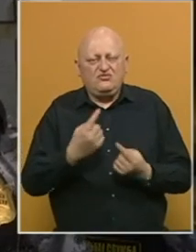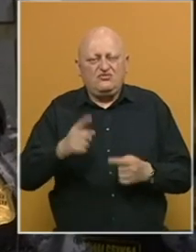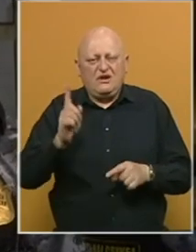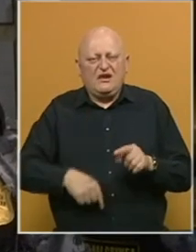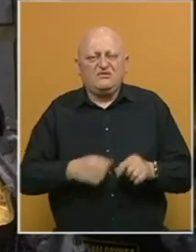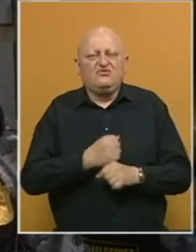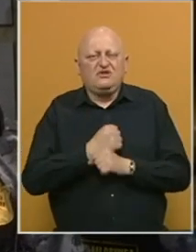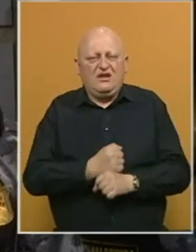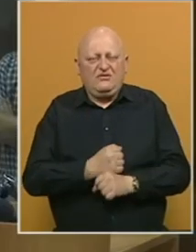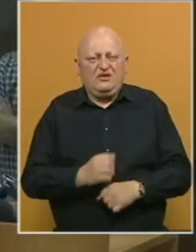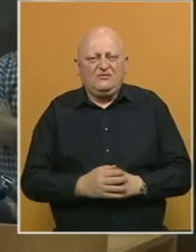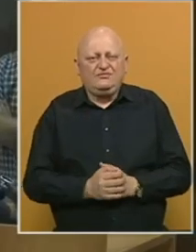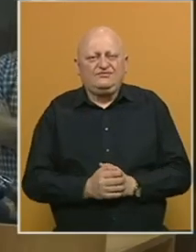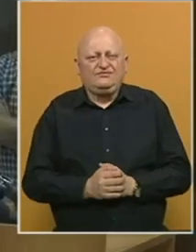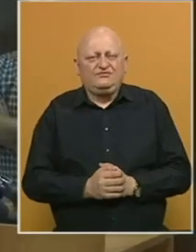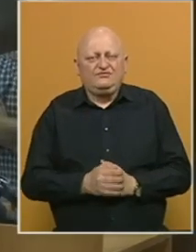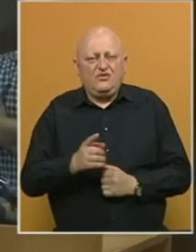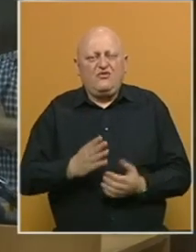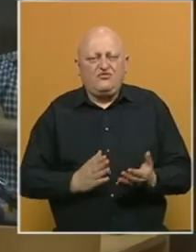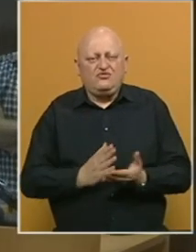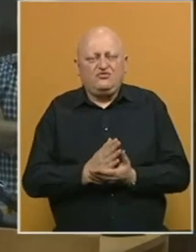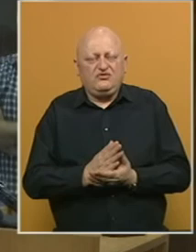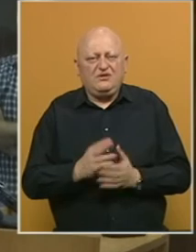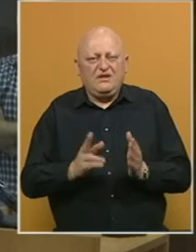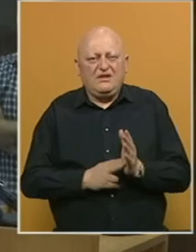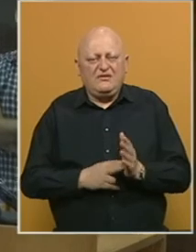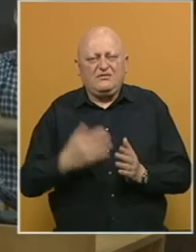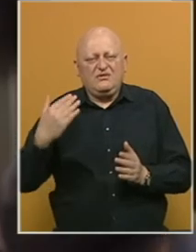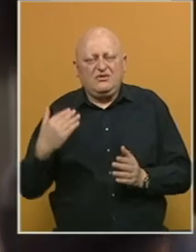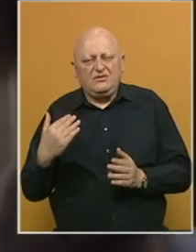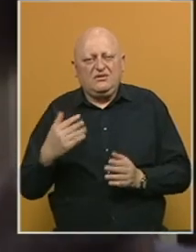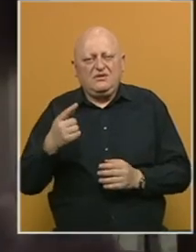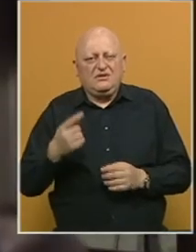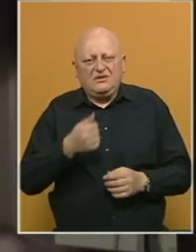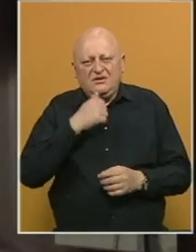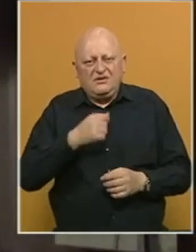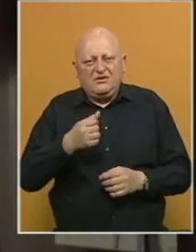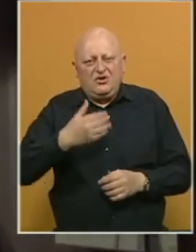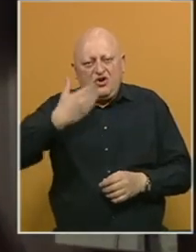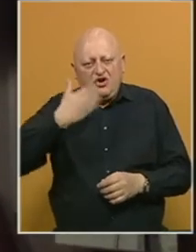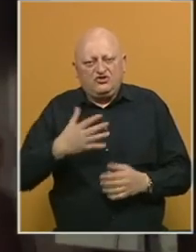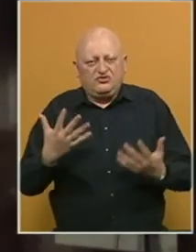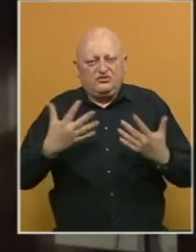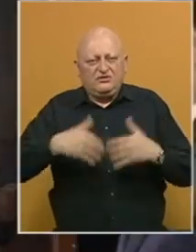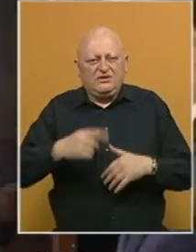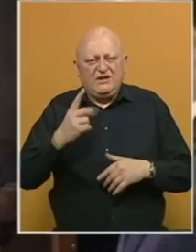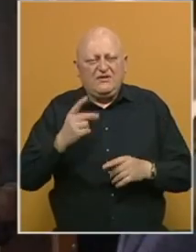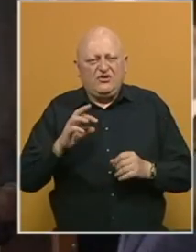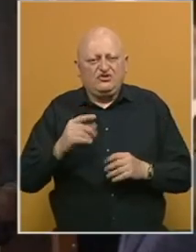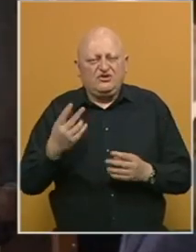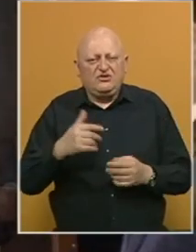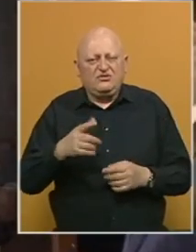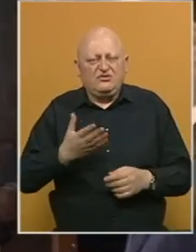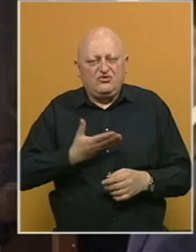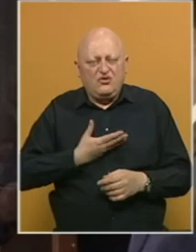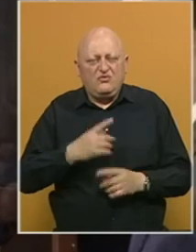kaznu zatvora. U ovom slučaju Navaljnom je na teret stavljeno da je finansijski oštetio kompaniju Ivroše, zbog čega